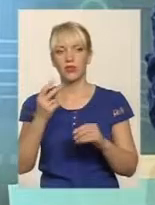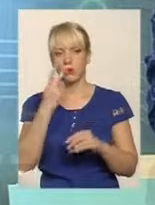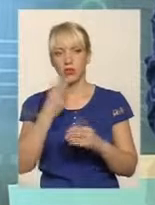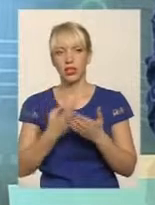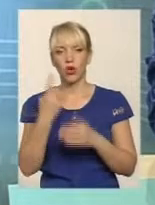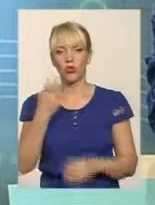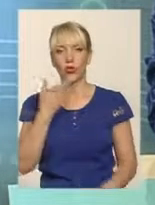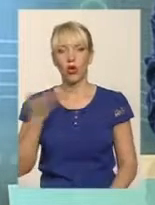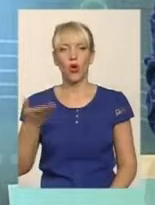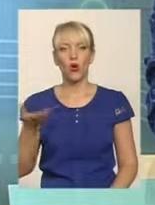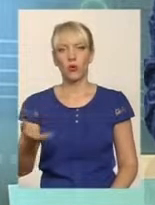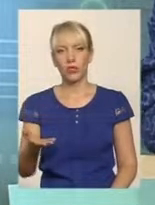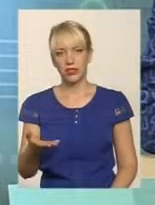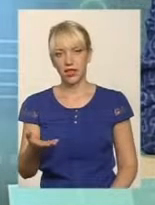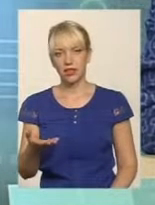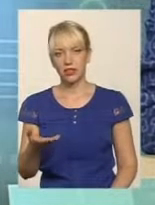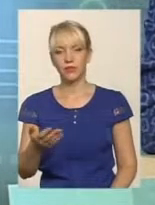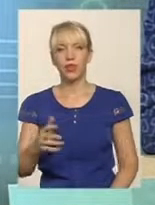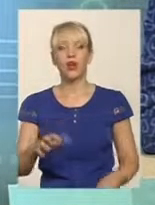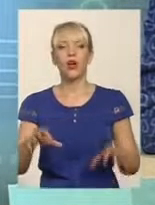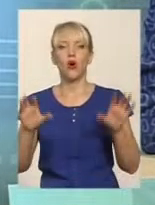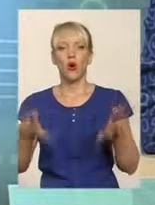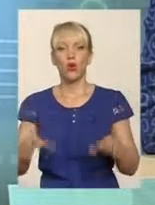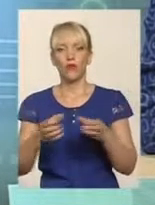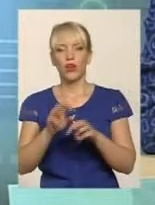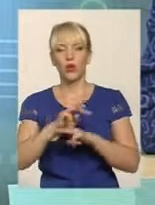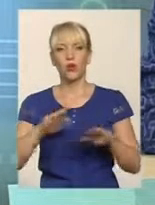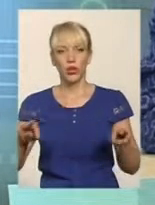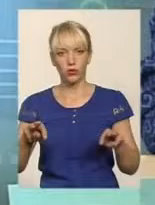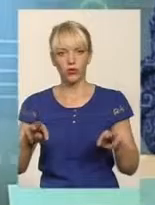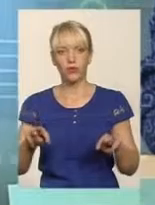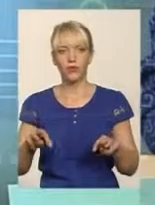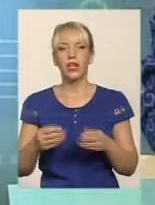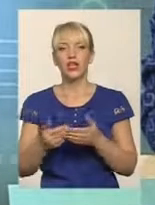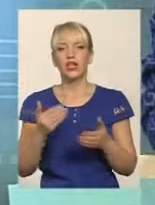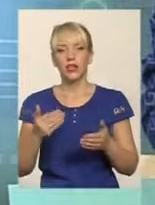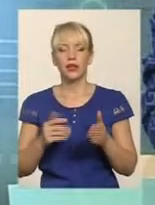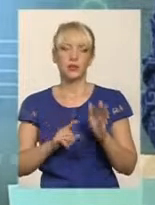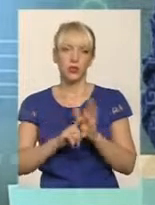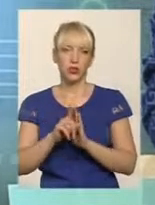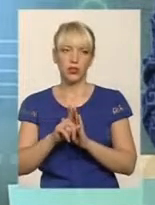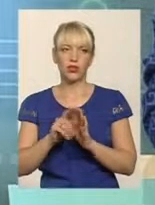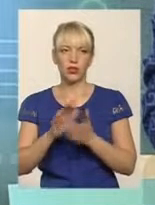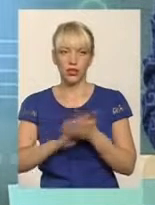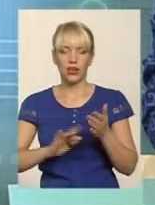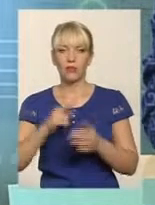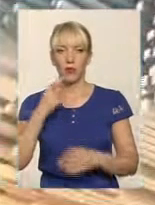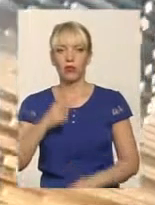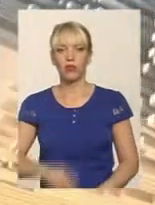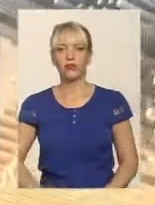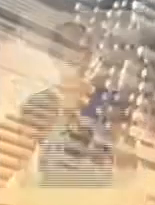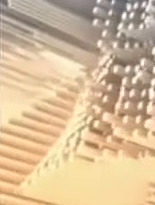коментар голови уряду. Відштовхуючись від нього, далі продовжимо нашу розмову.